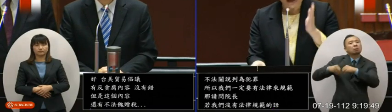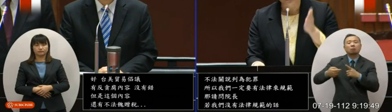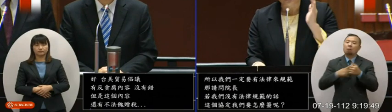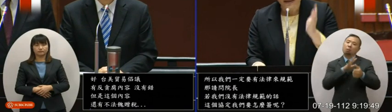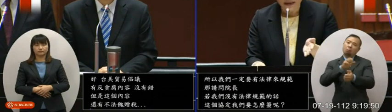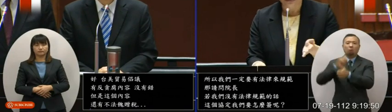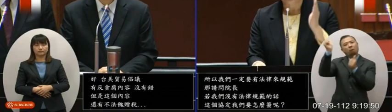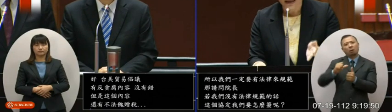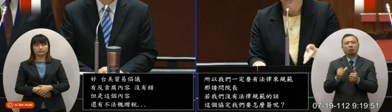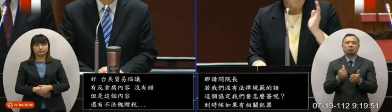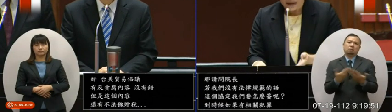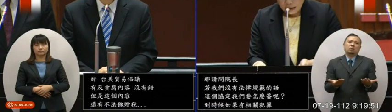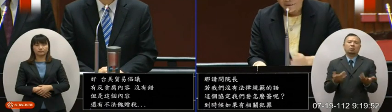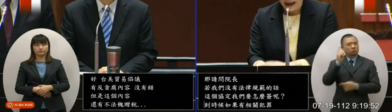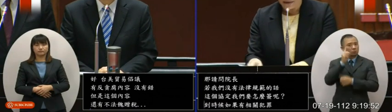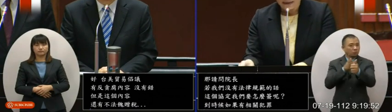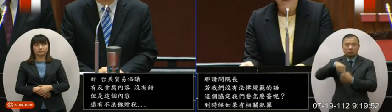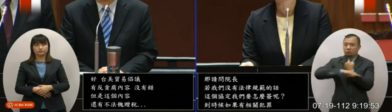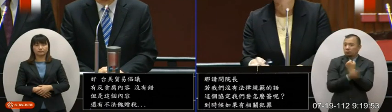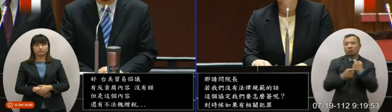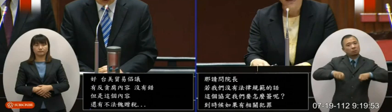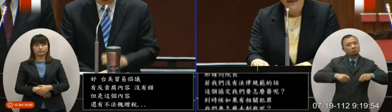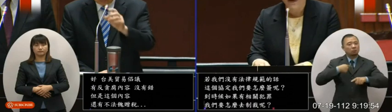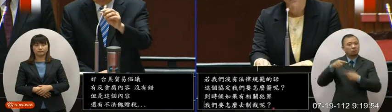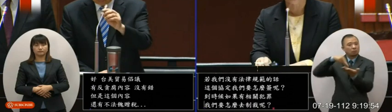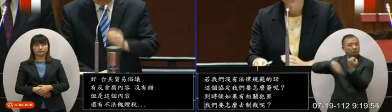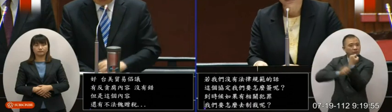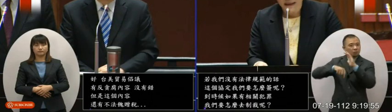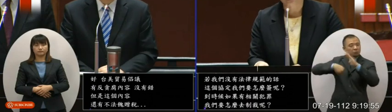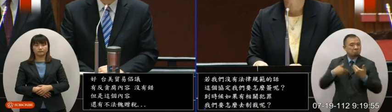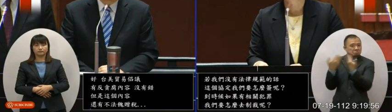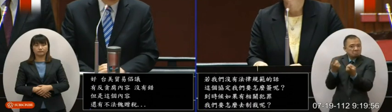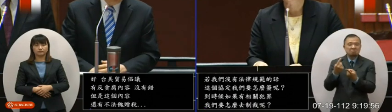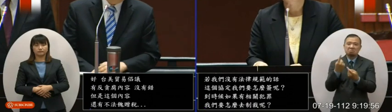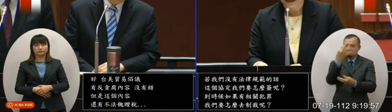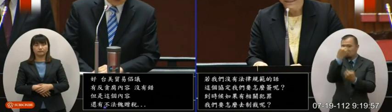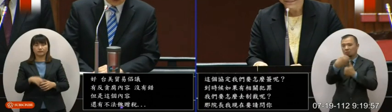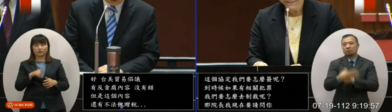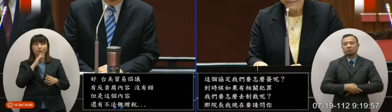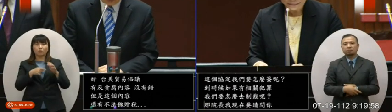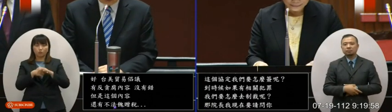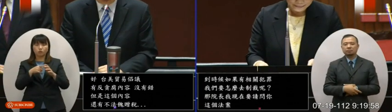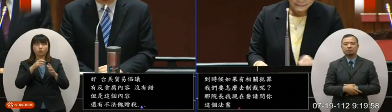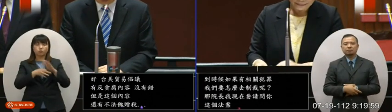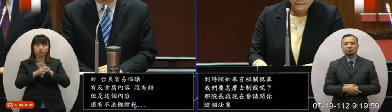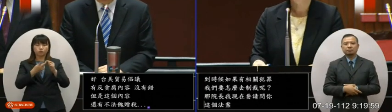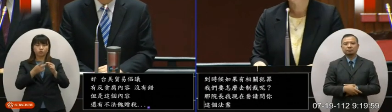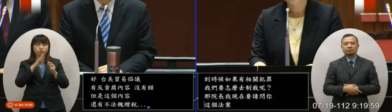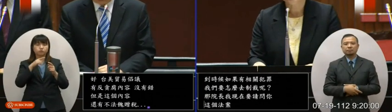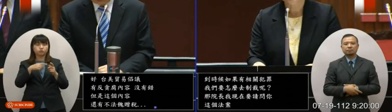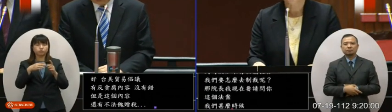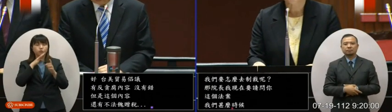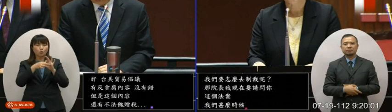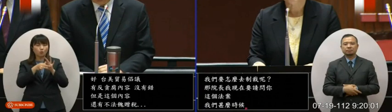请问我现在要请问你这个法案我们什么时候要送到立法院来做审议好这个不法亏证罪跟这个影响力